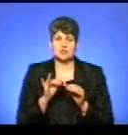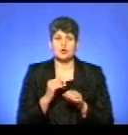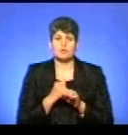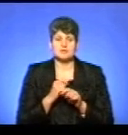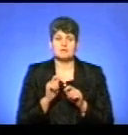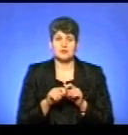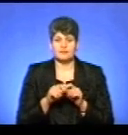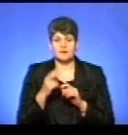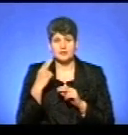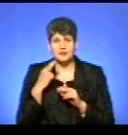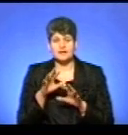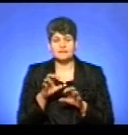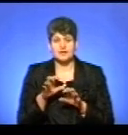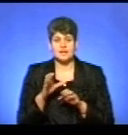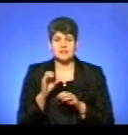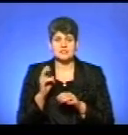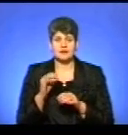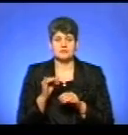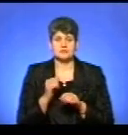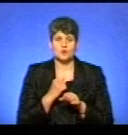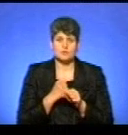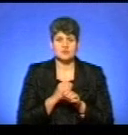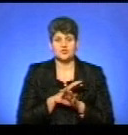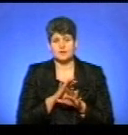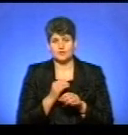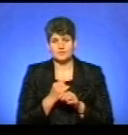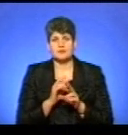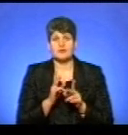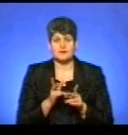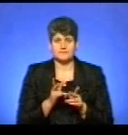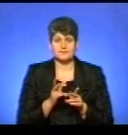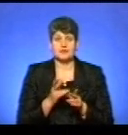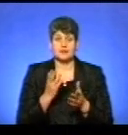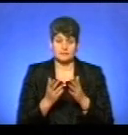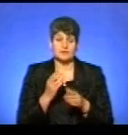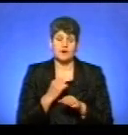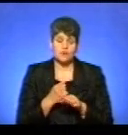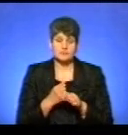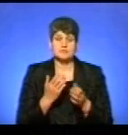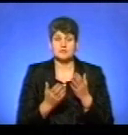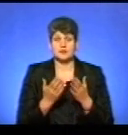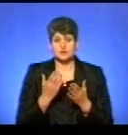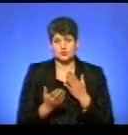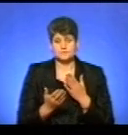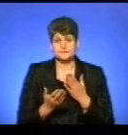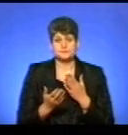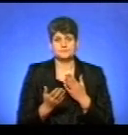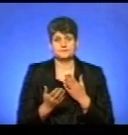і як вона відбувається? Перевірка диких тварин на КАЗ здійснюється, перш за все, якщо в разі десь